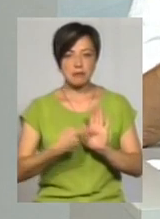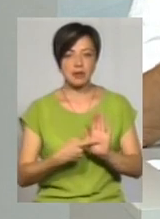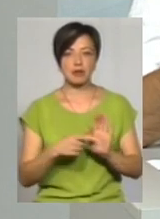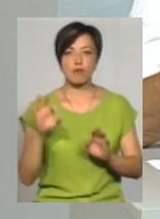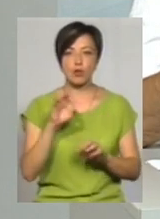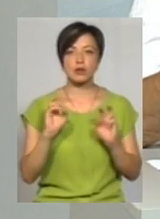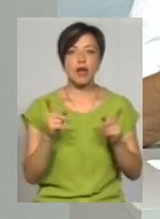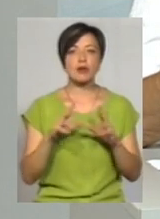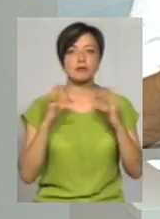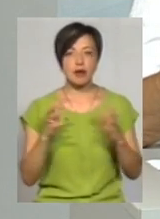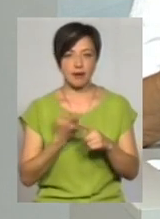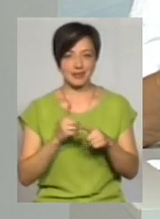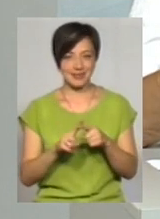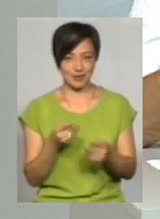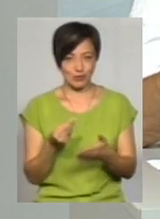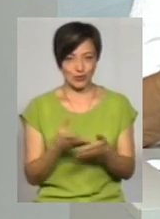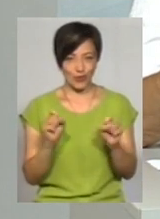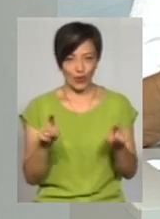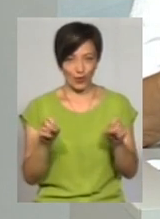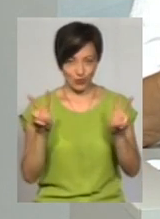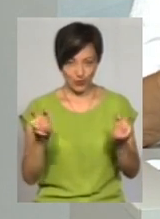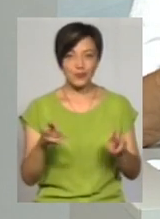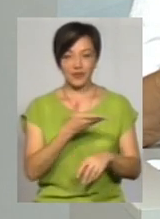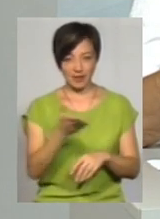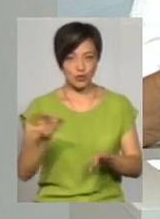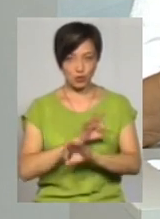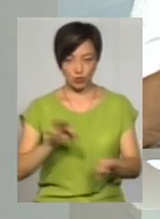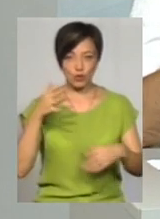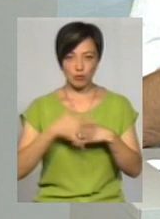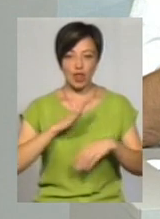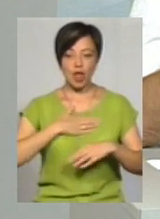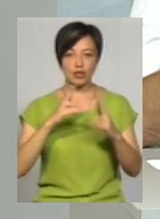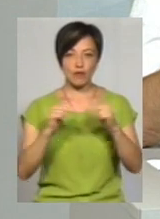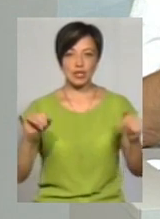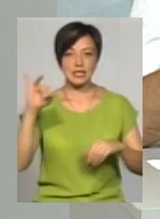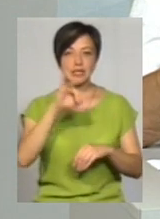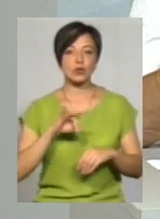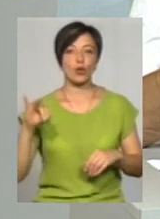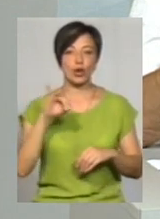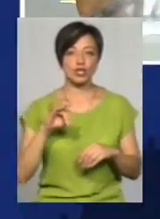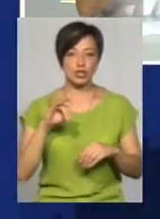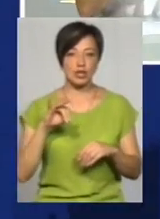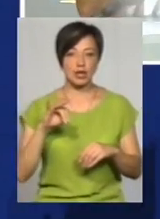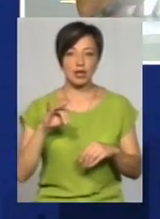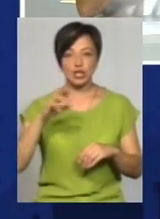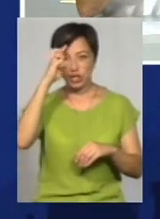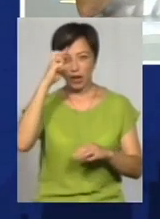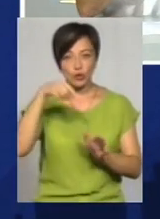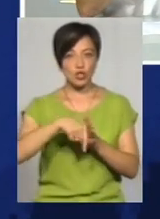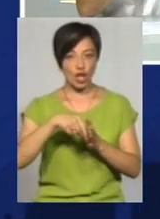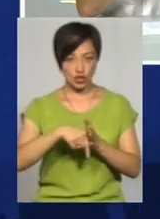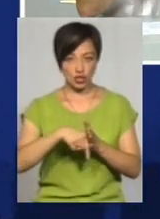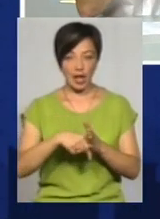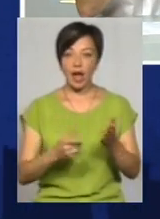що як зберігати це золото. І ви все чудово розумієте, що наша фортеця – це історична економіка державного значення.